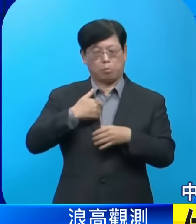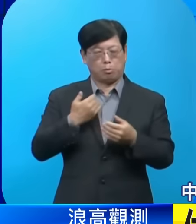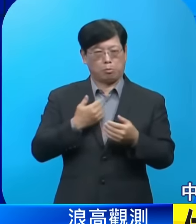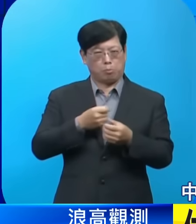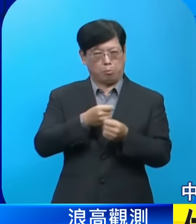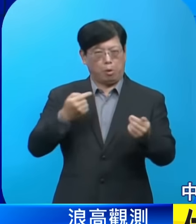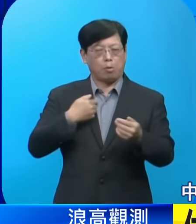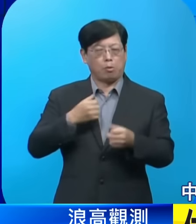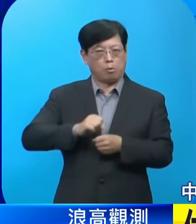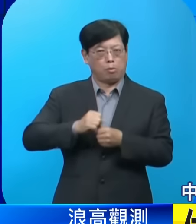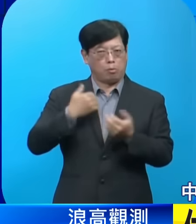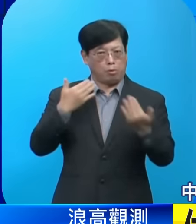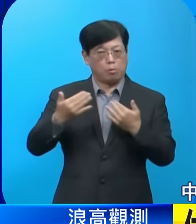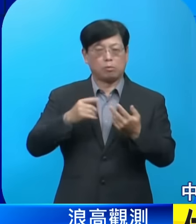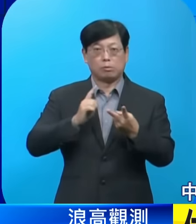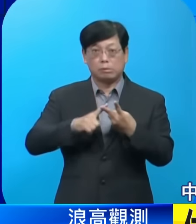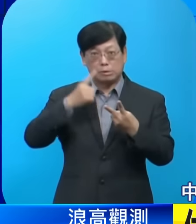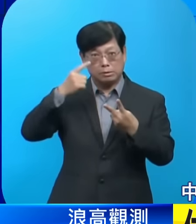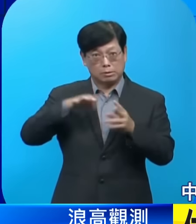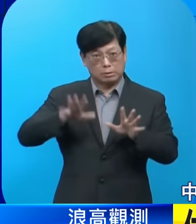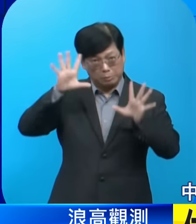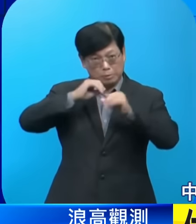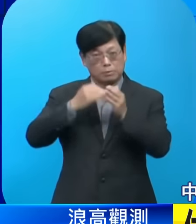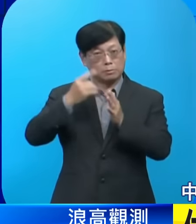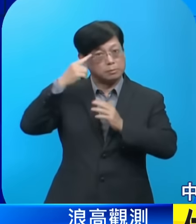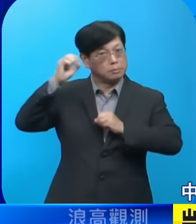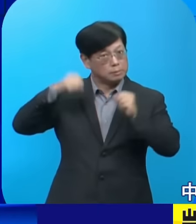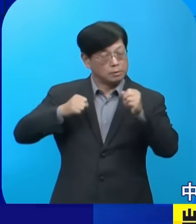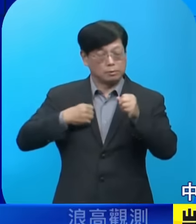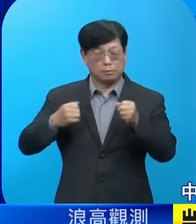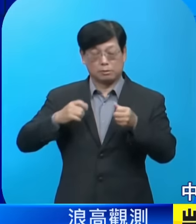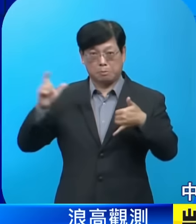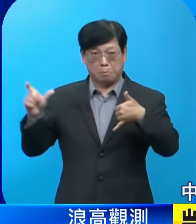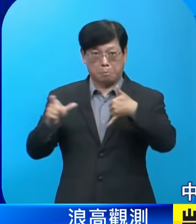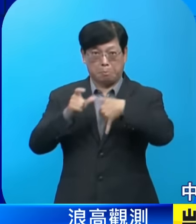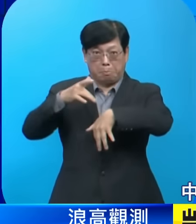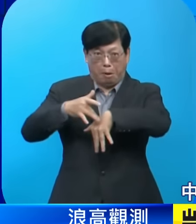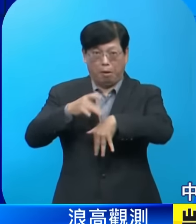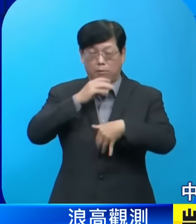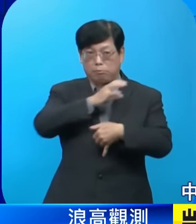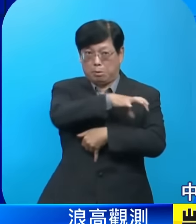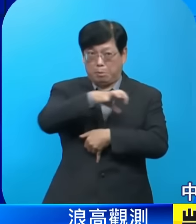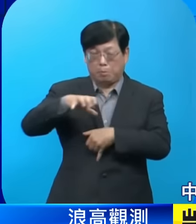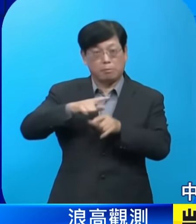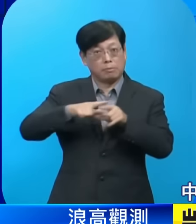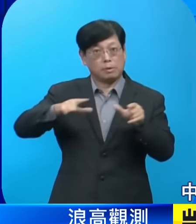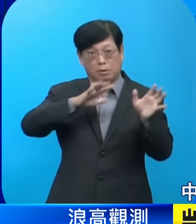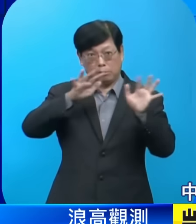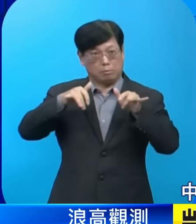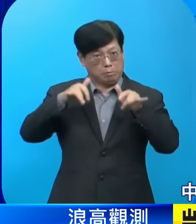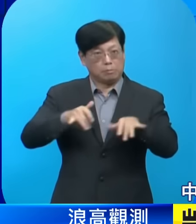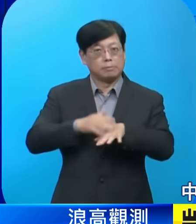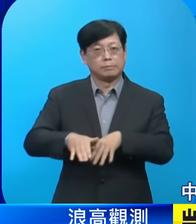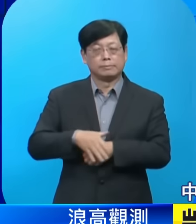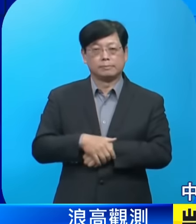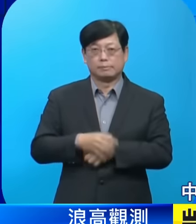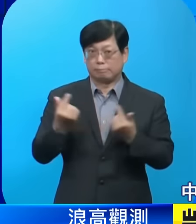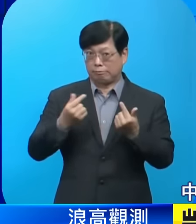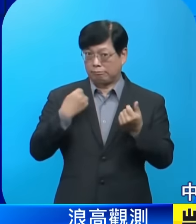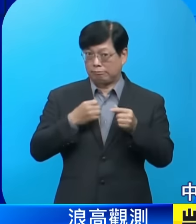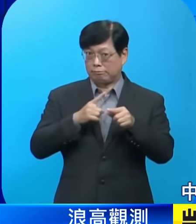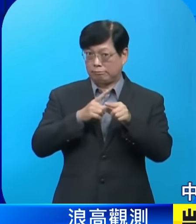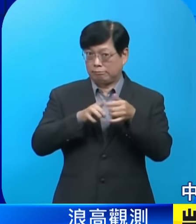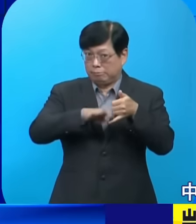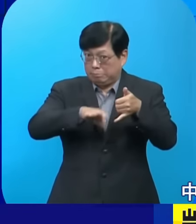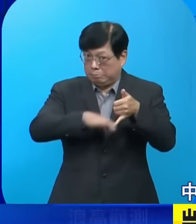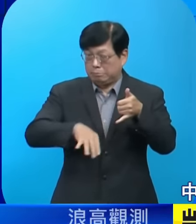增強那今天晚上到明天青城颱風登陸的時候尤其是各地都會有大雨或豪雨發生的機會尤其是在中